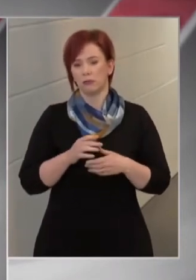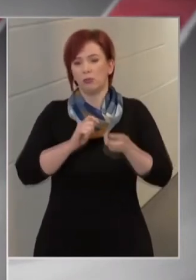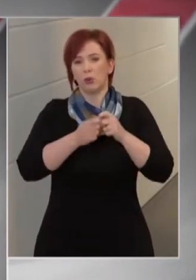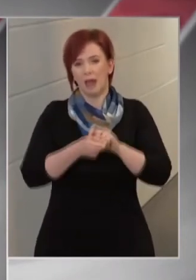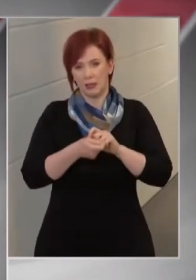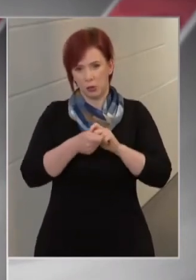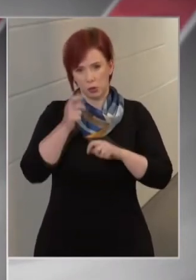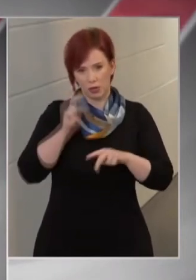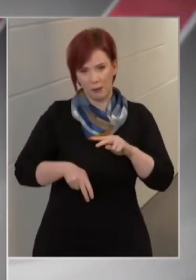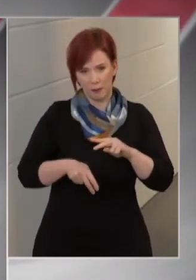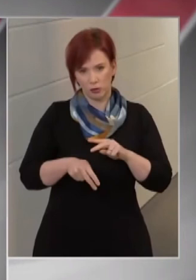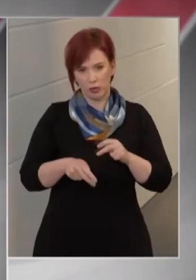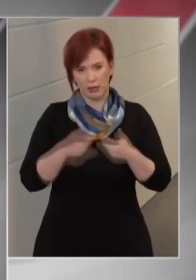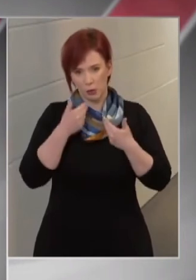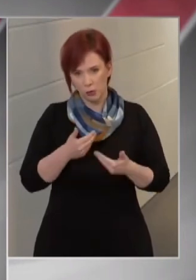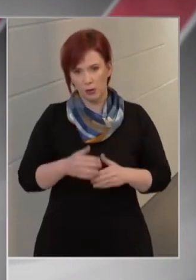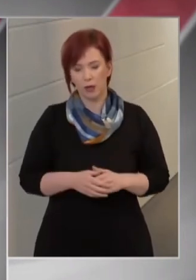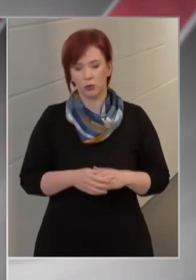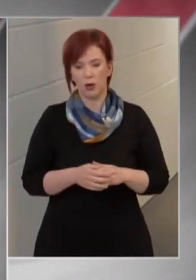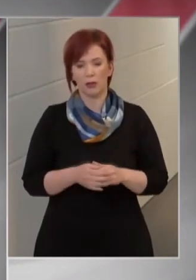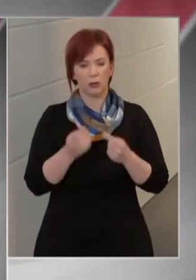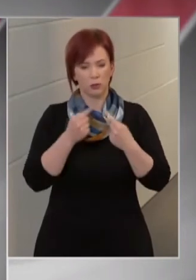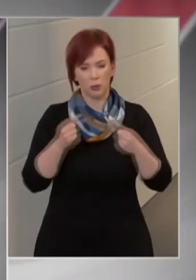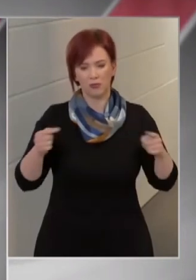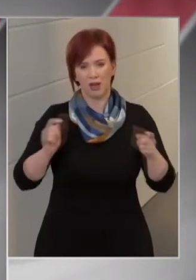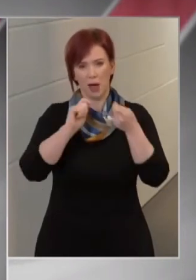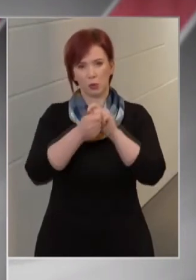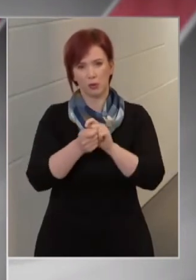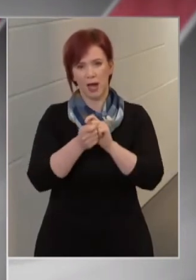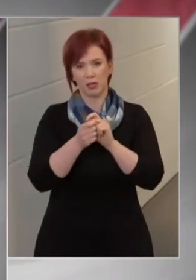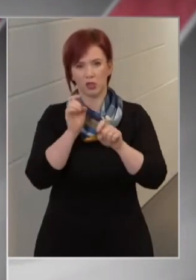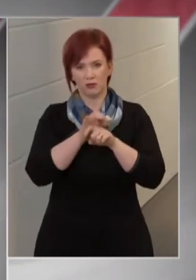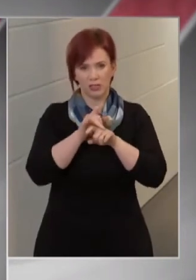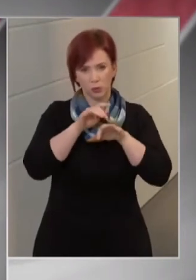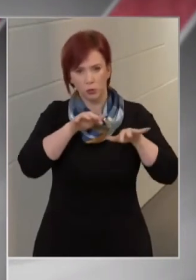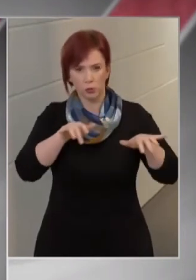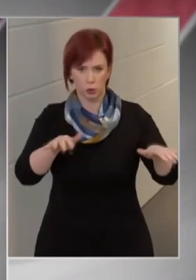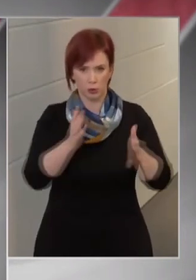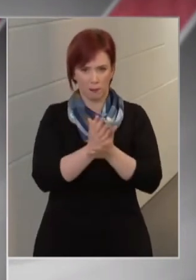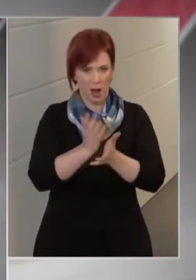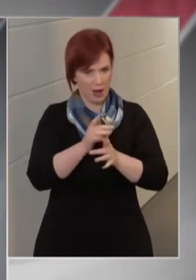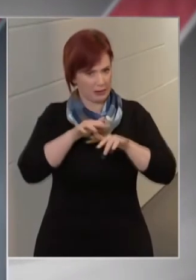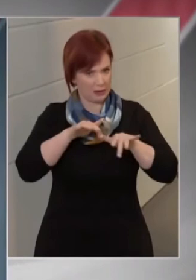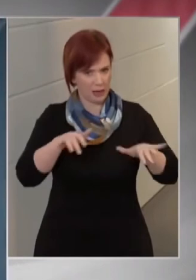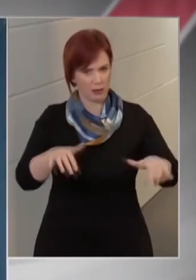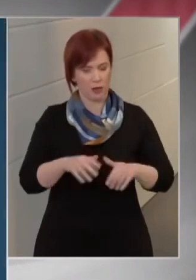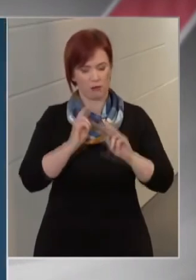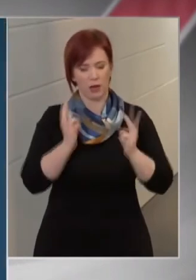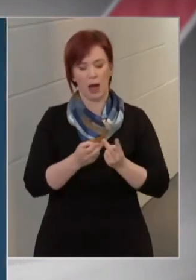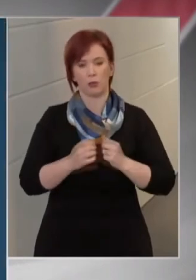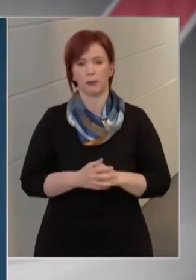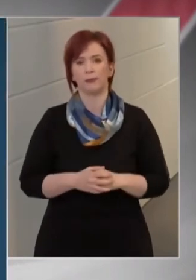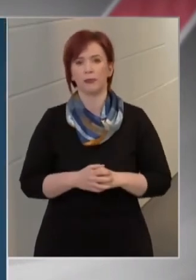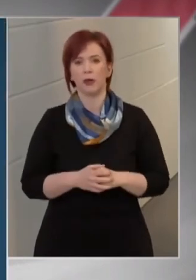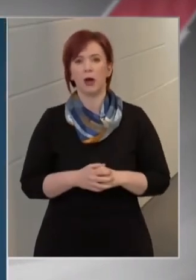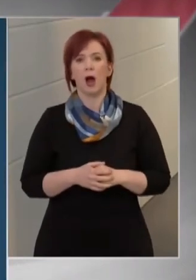megbetegedések számának emelkedését valószínűleg az okozza, hogy a koronavírus rendkívül gyorsan mutálódik. A brit mutánst